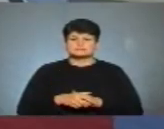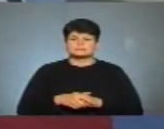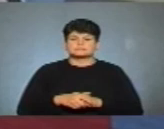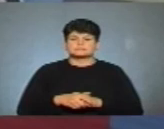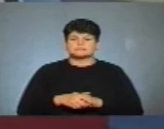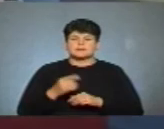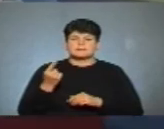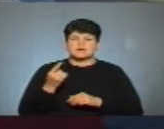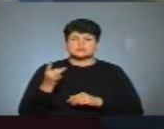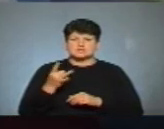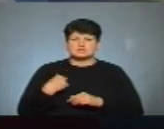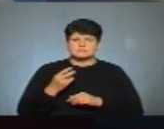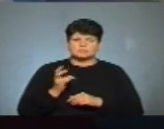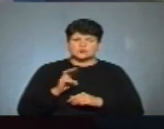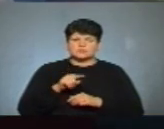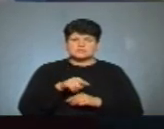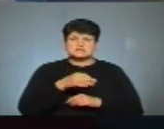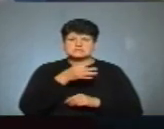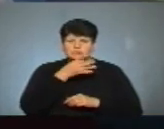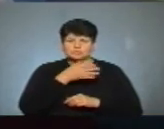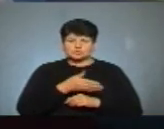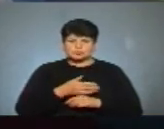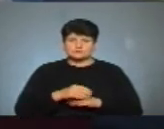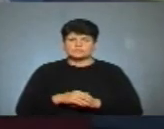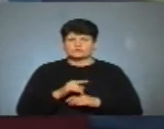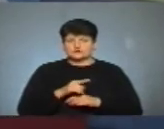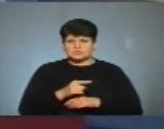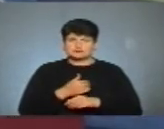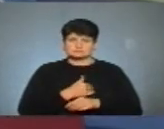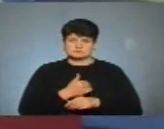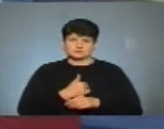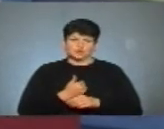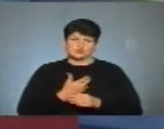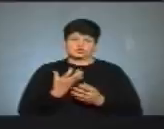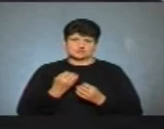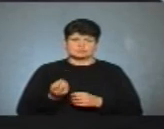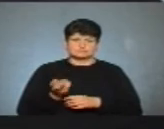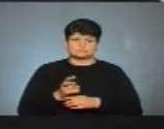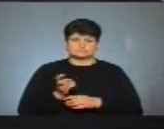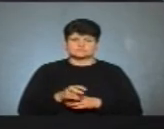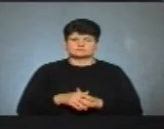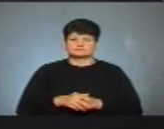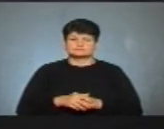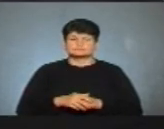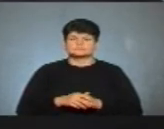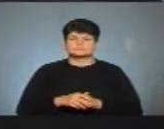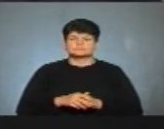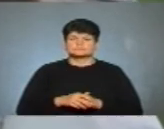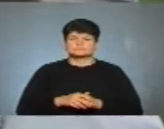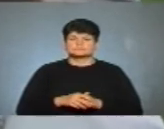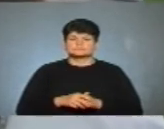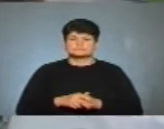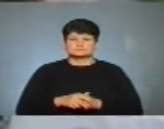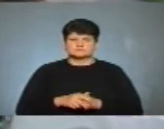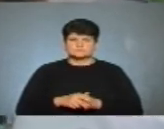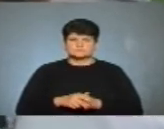Перший раз ми були її сподобалося, і вона за охоченням хоче ходити. Любов Гадомська, Василь Панчук,